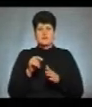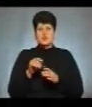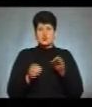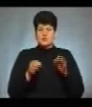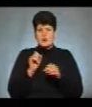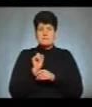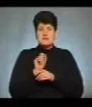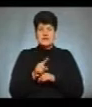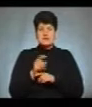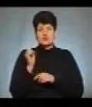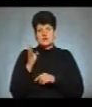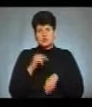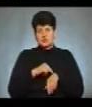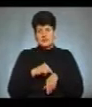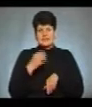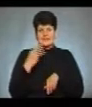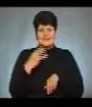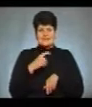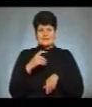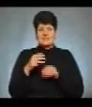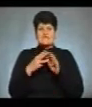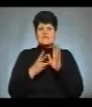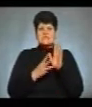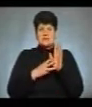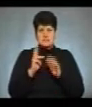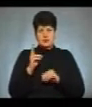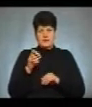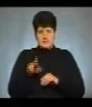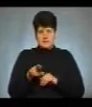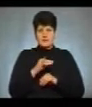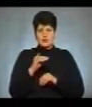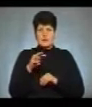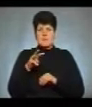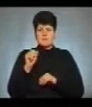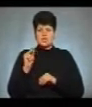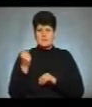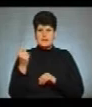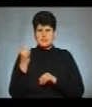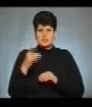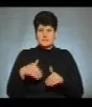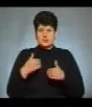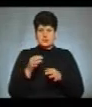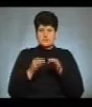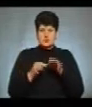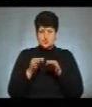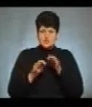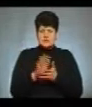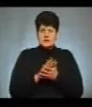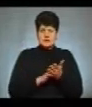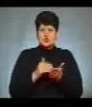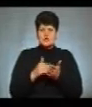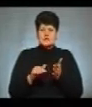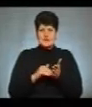призначила на 14 годину 30 хвилин 18 квітня. Юлія Мамчак вперше звернулася до суду з позовною заявою щодо